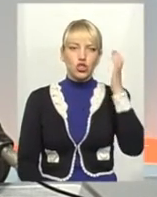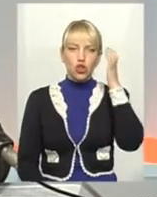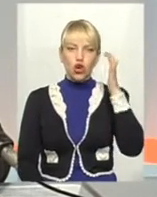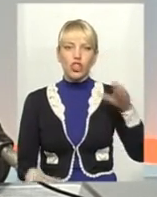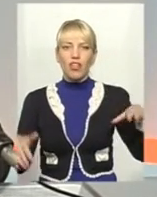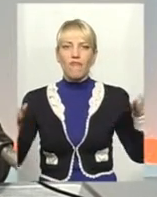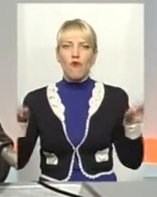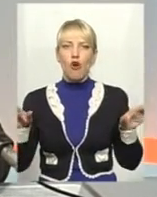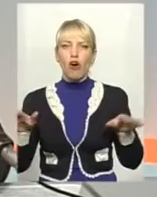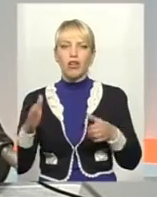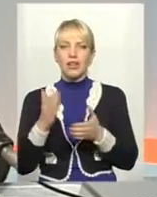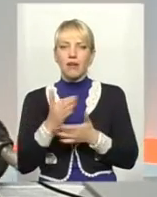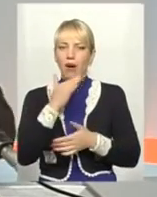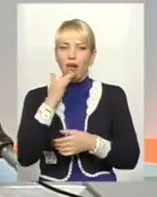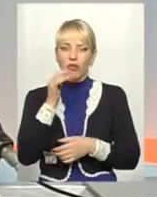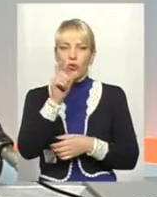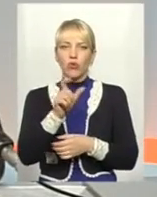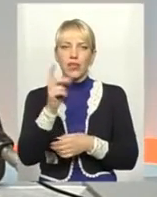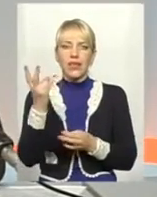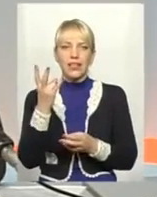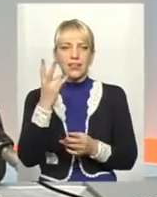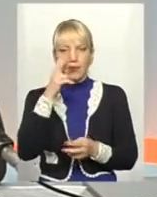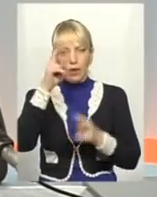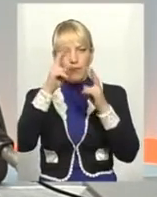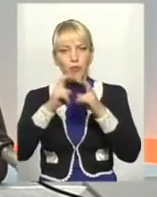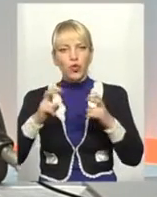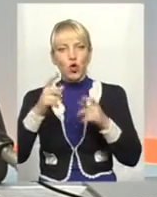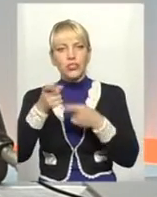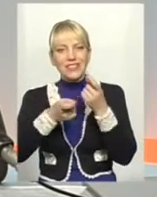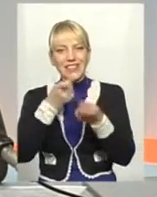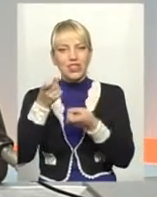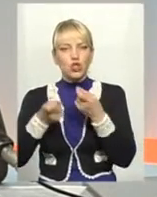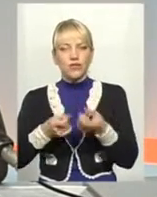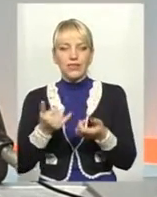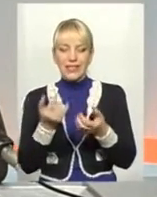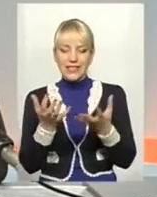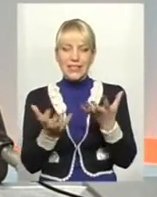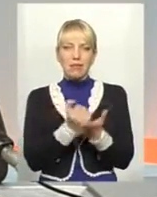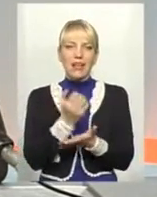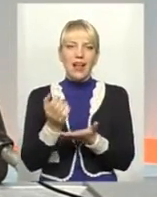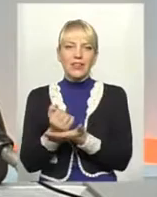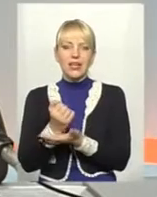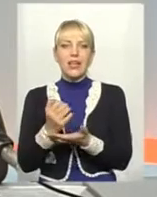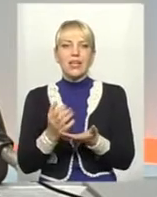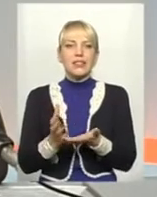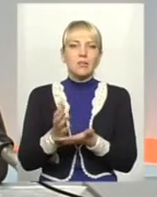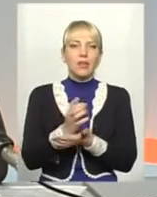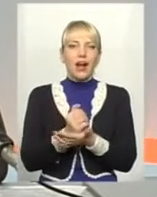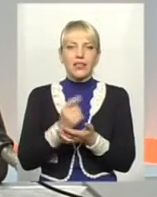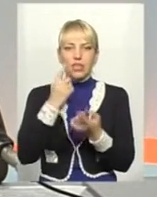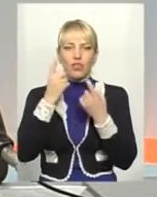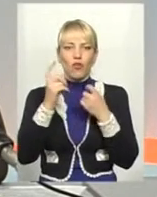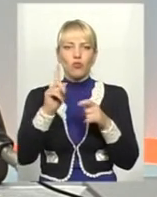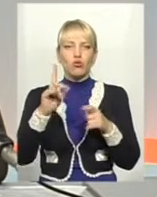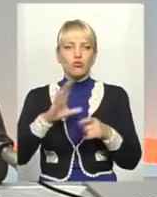таких постатей та людей, які варто досліджувати. І по крупинці збирати інформацію, яка би в цілому вималювала